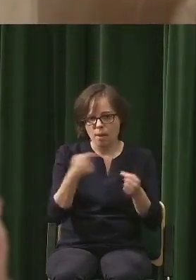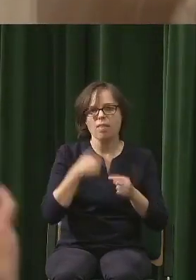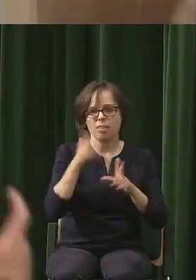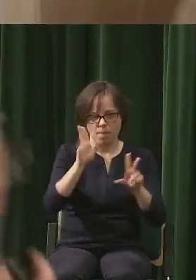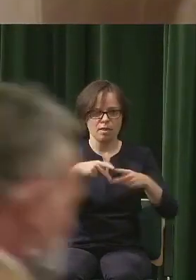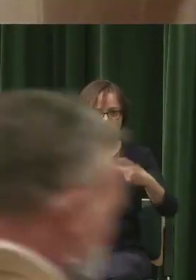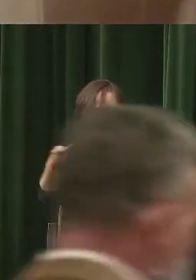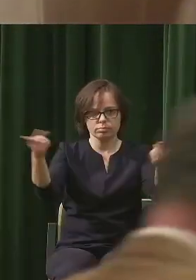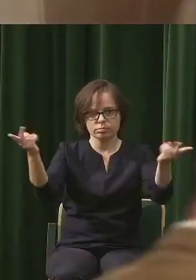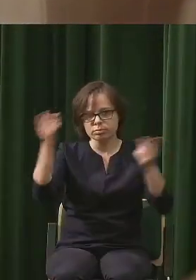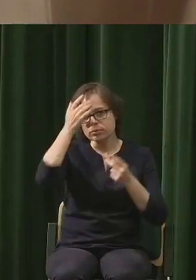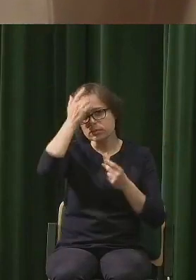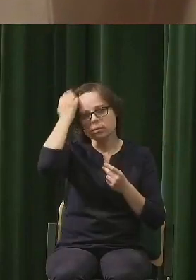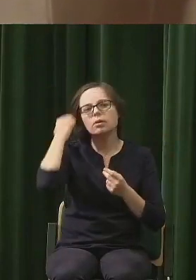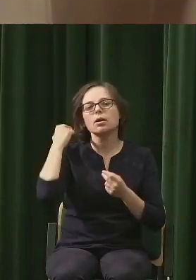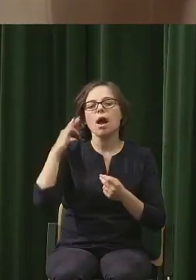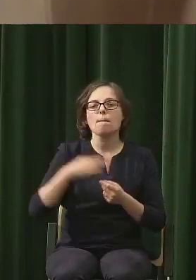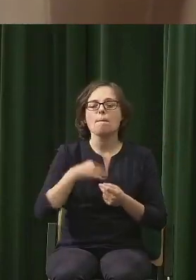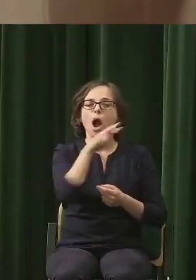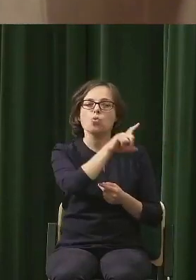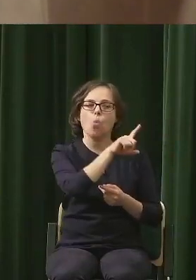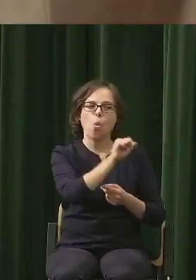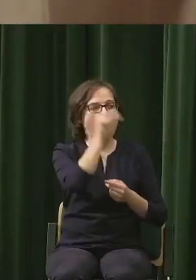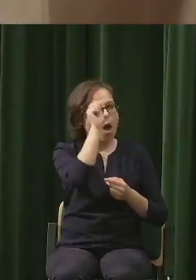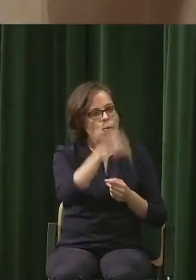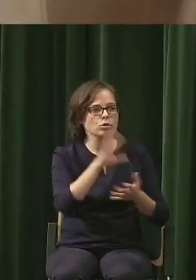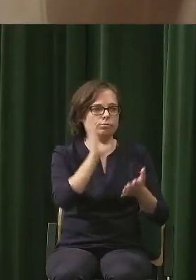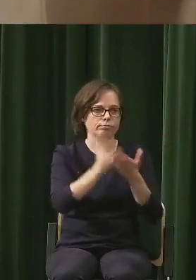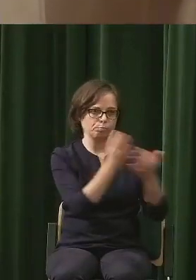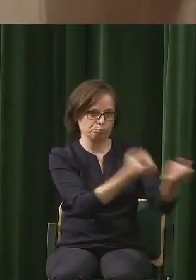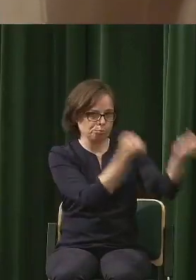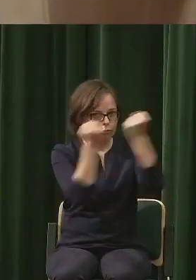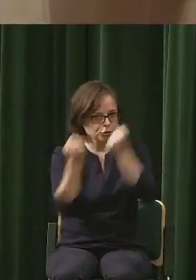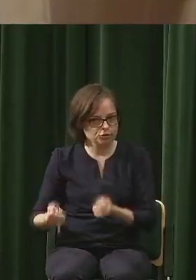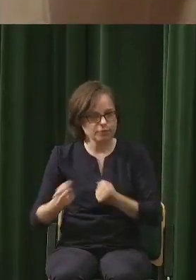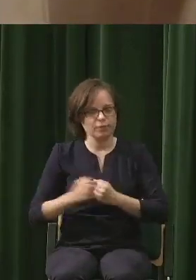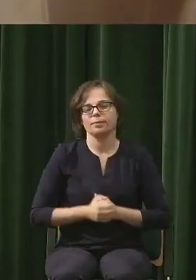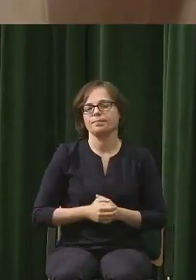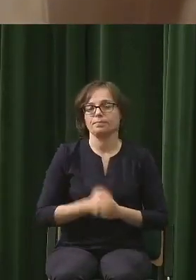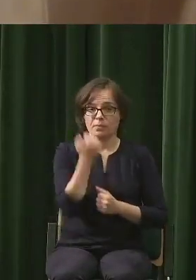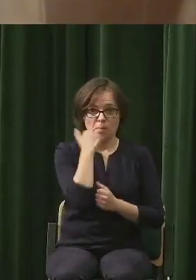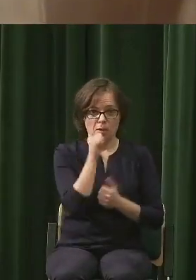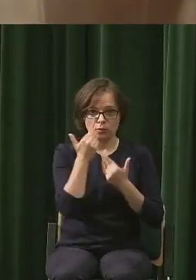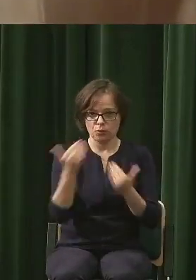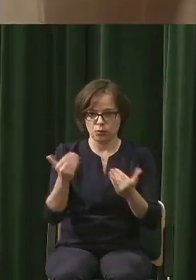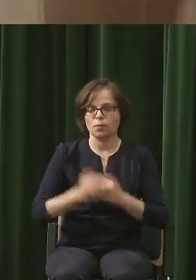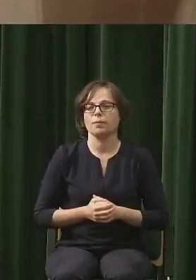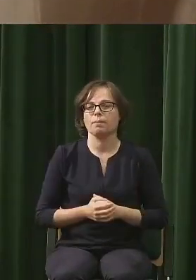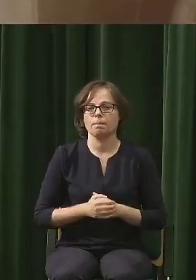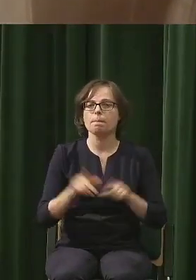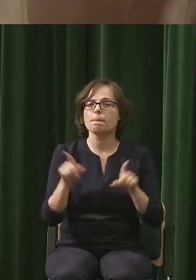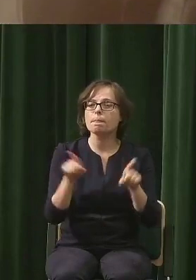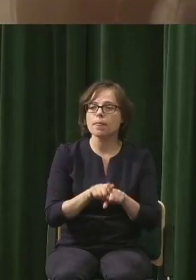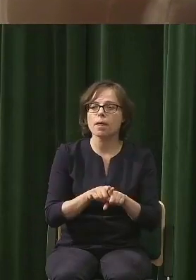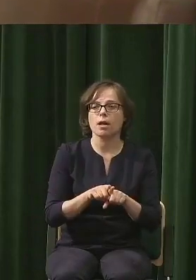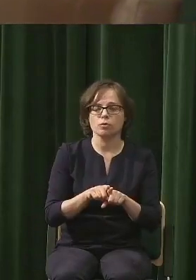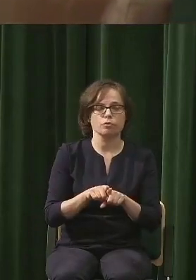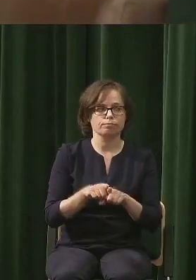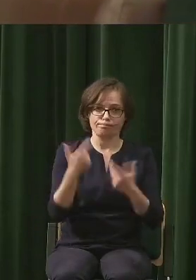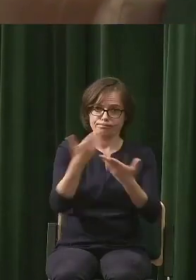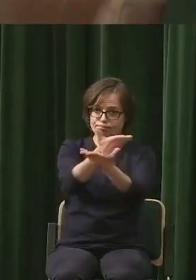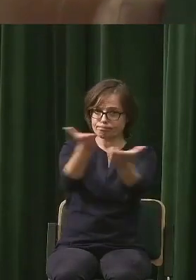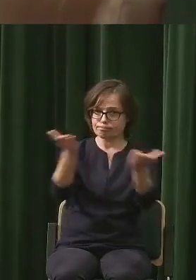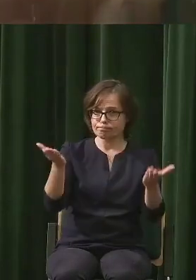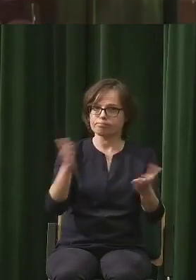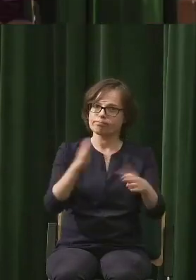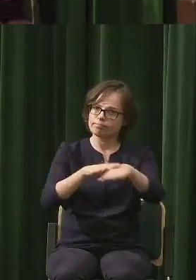popularyzować. Panią Ule musimy to do nas przywieźć ponownie. Bardzo dziękuję. I Państwa też zachęcam do